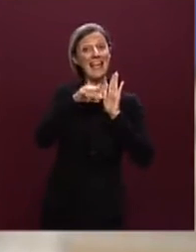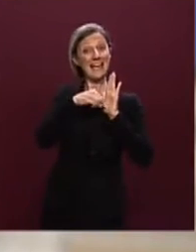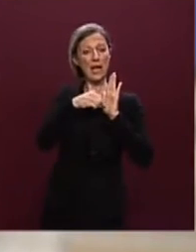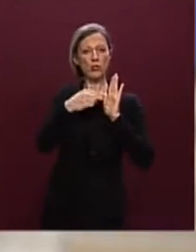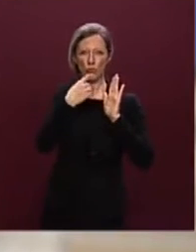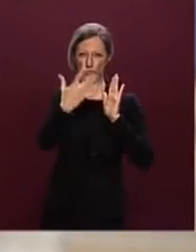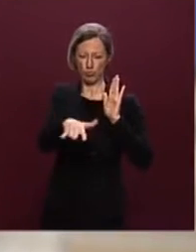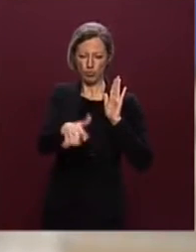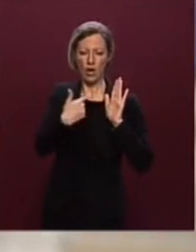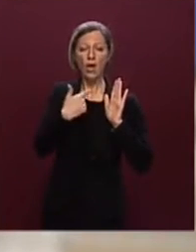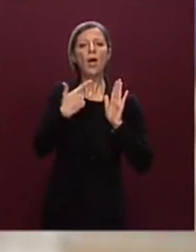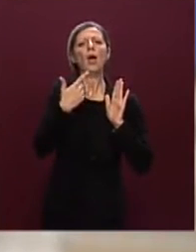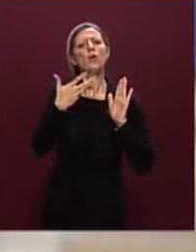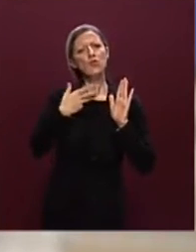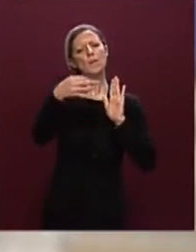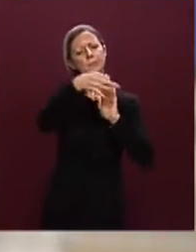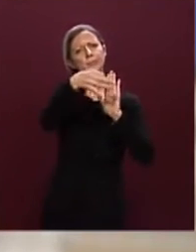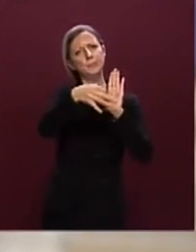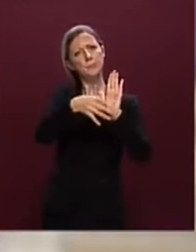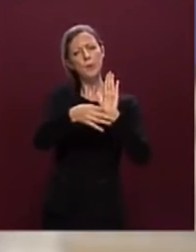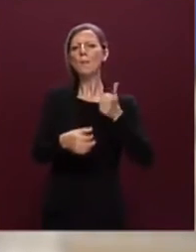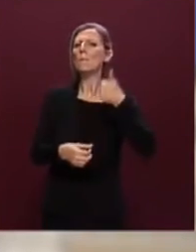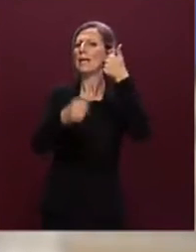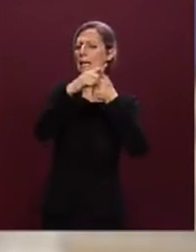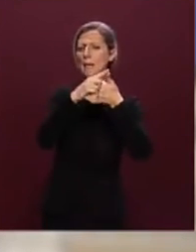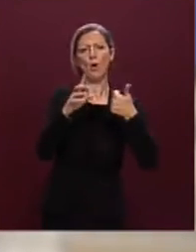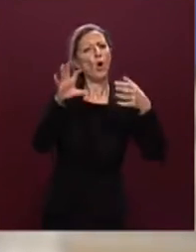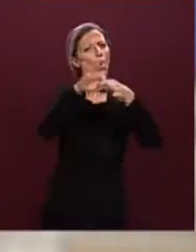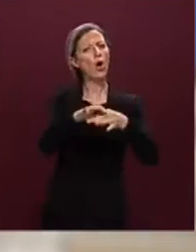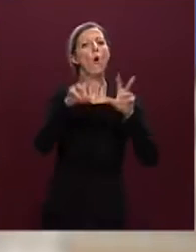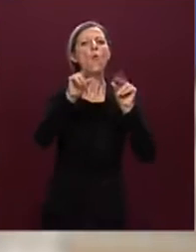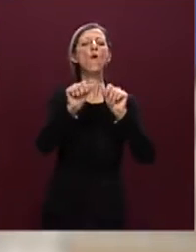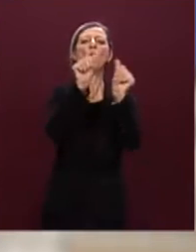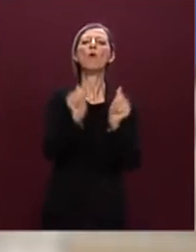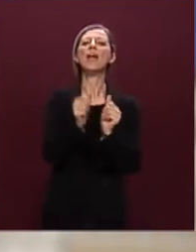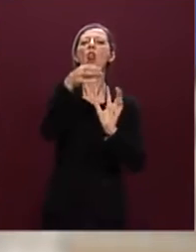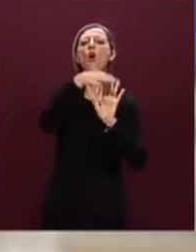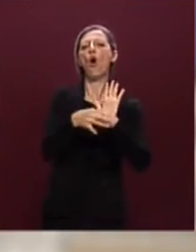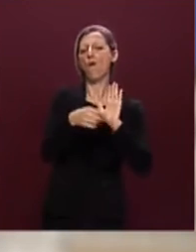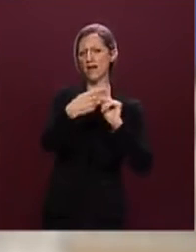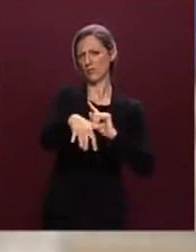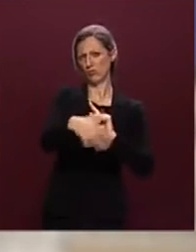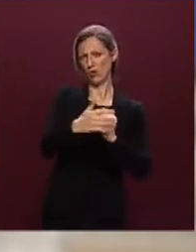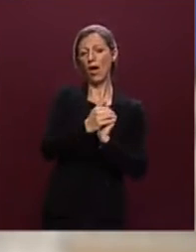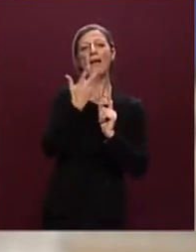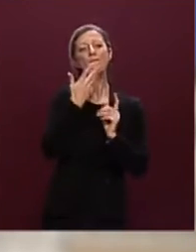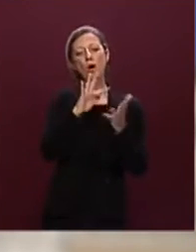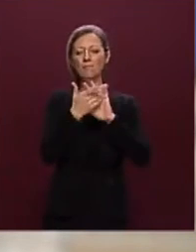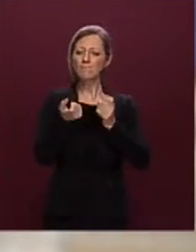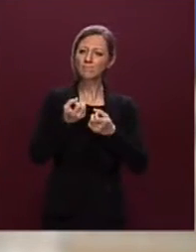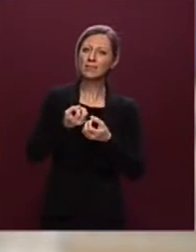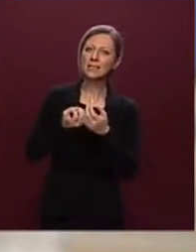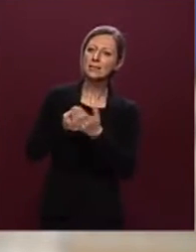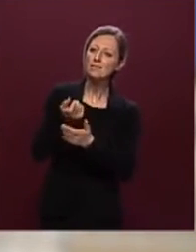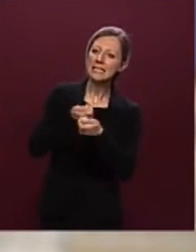come dicevo, sono stati affrontati alcune questioni, la prima quella collegata ad un nuovo modello di governance, che desse anche impulso alle scelte che il